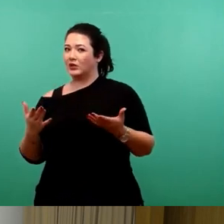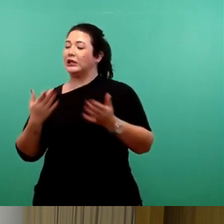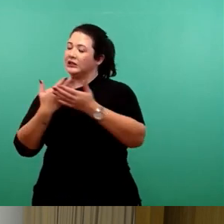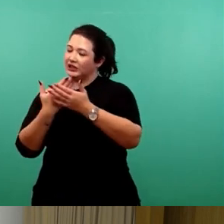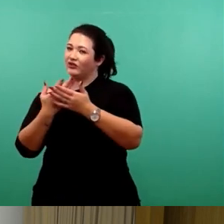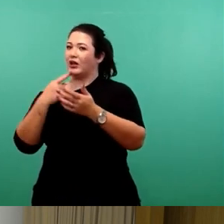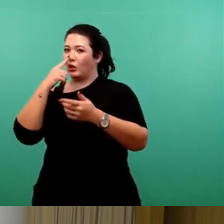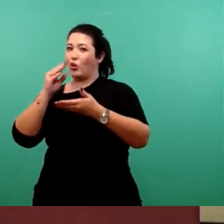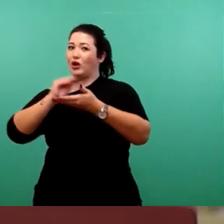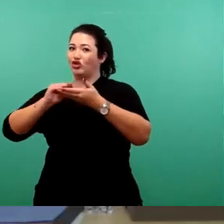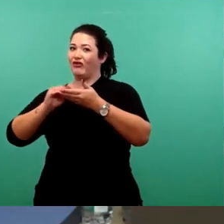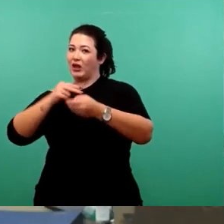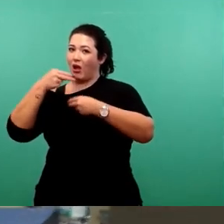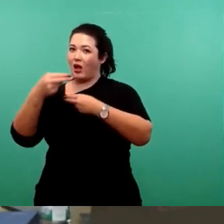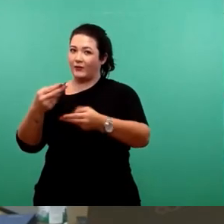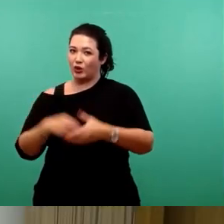Dankeschön.